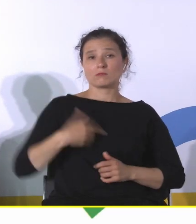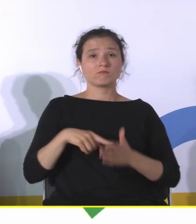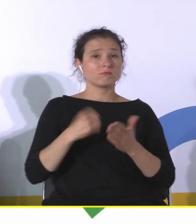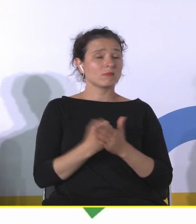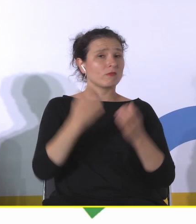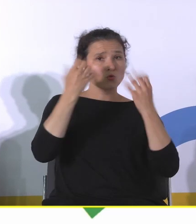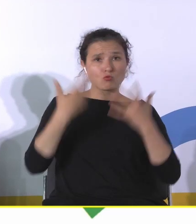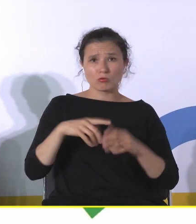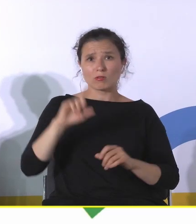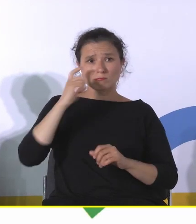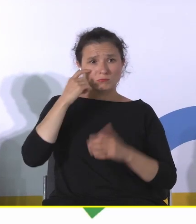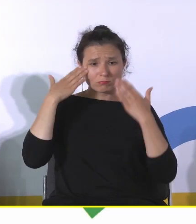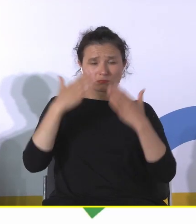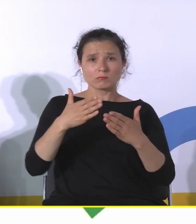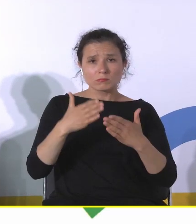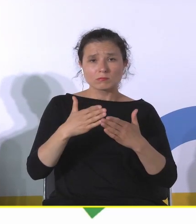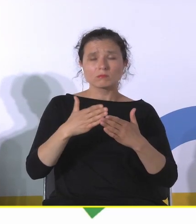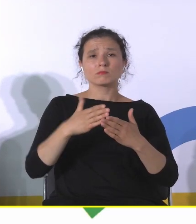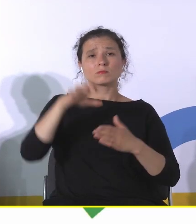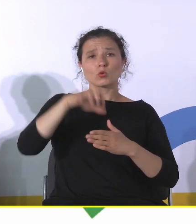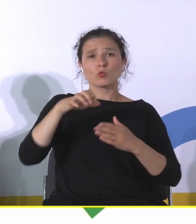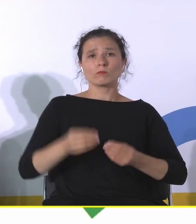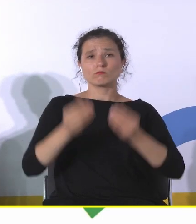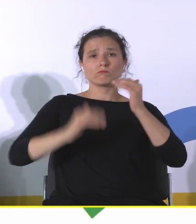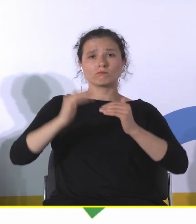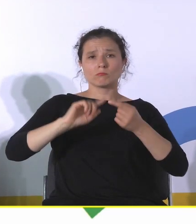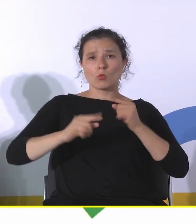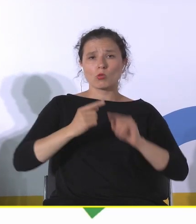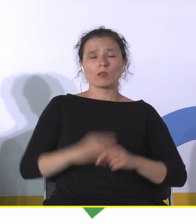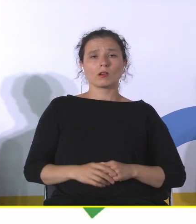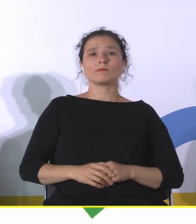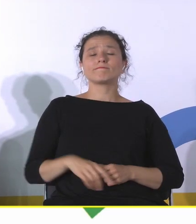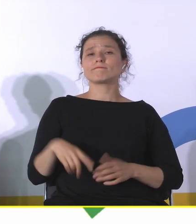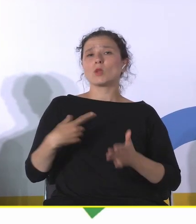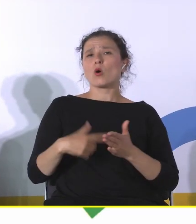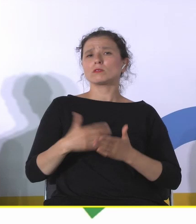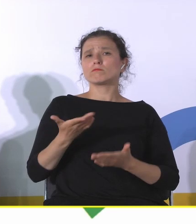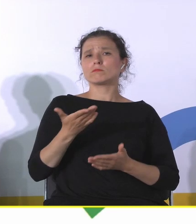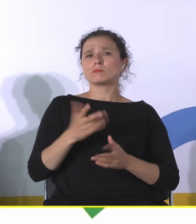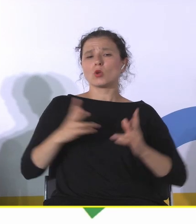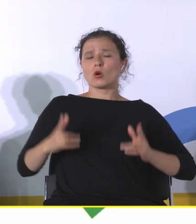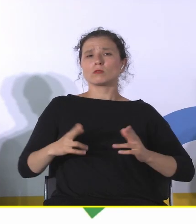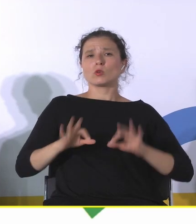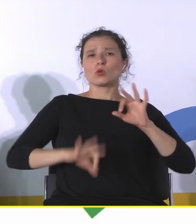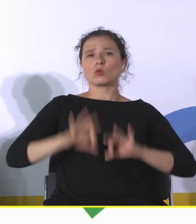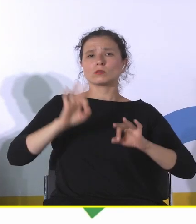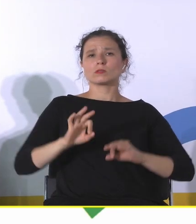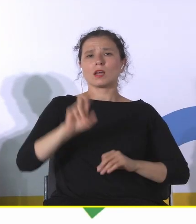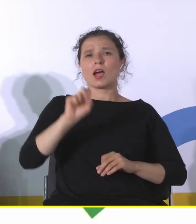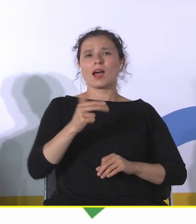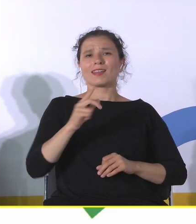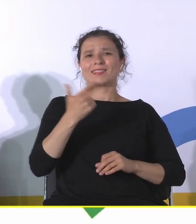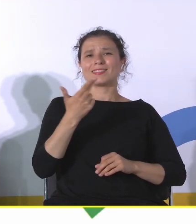polityki zrównoważonego rozwoju. W ostatnich czasach konferencja z Hangzhou i znowu